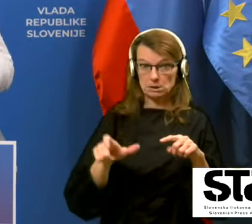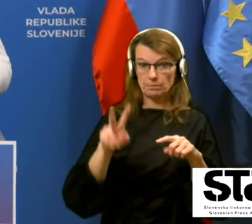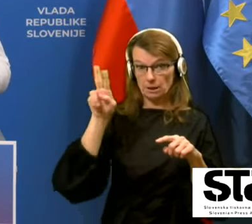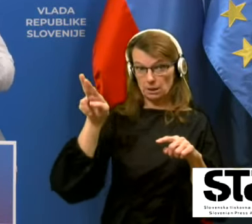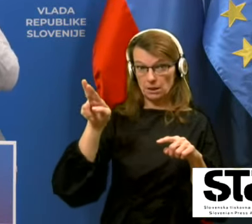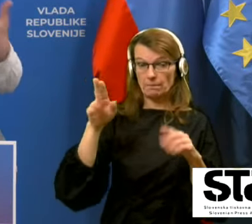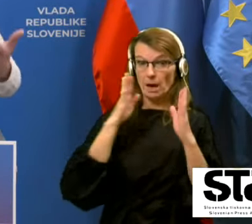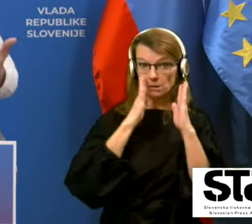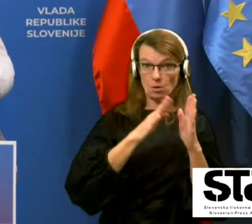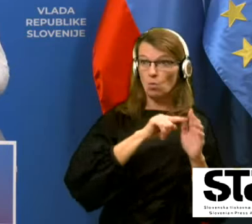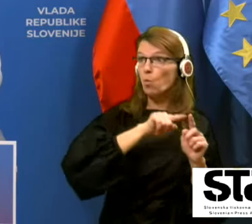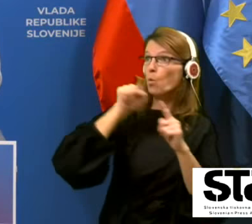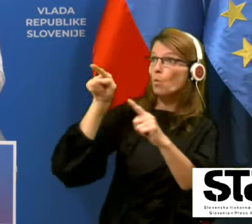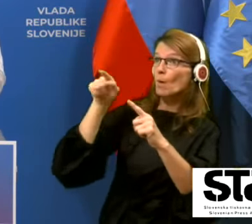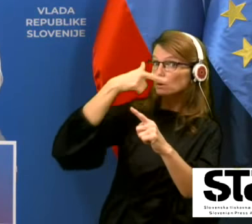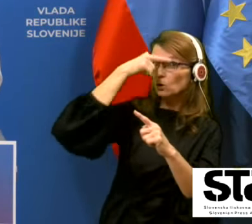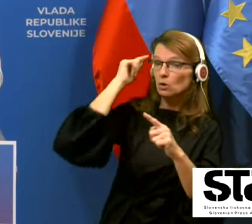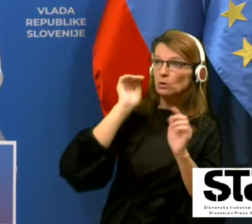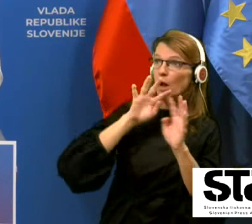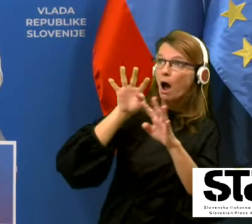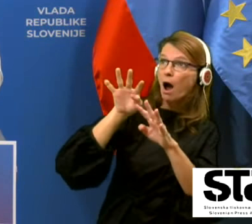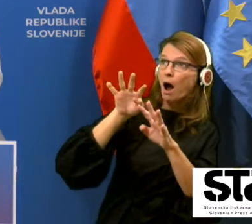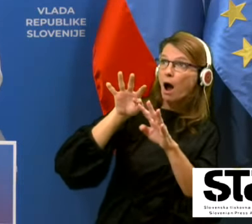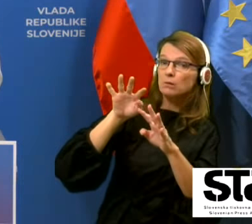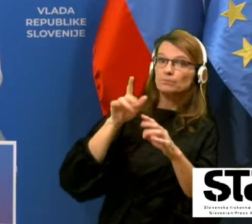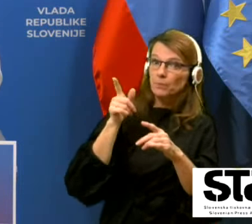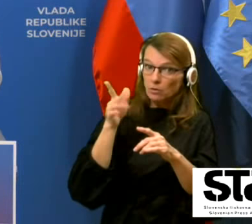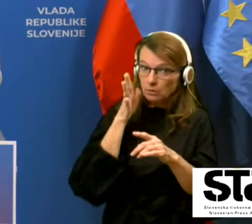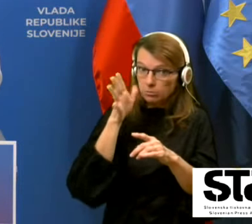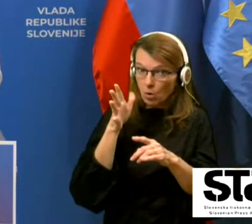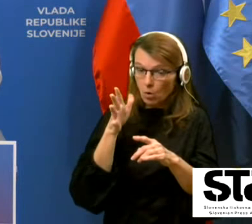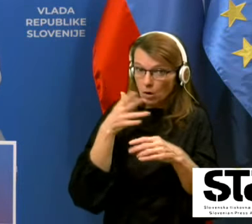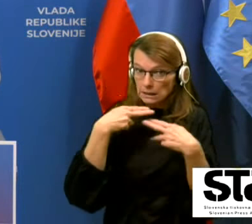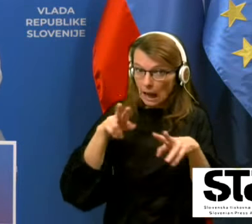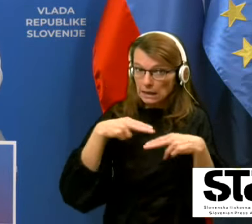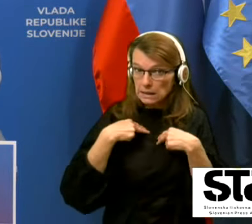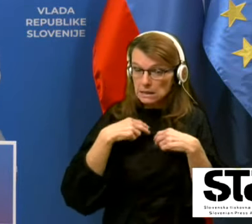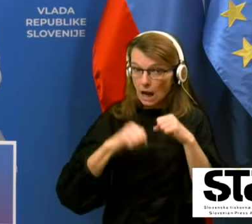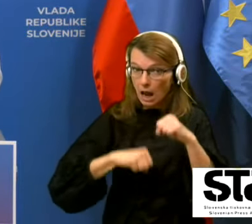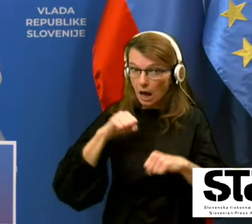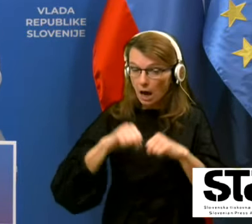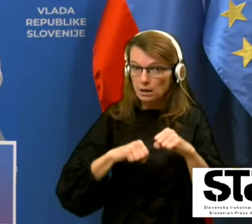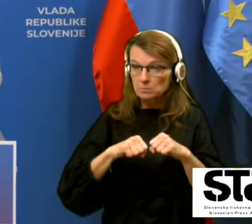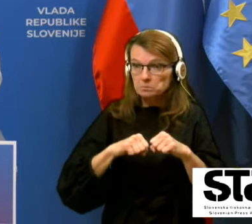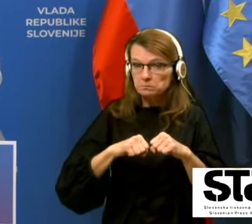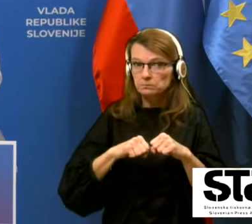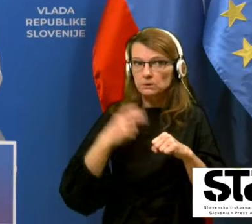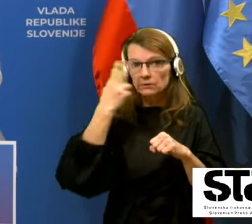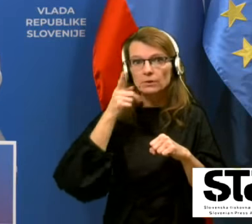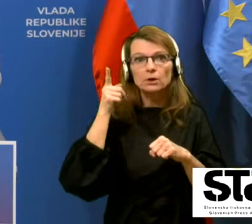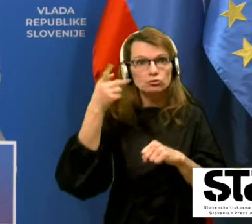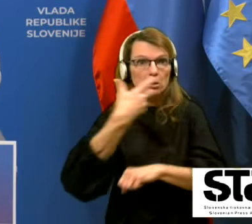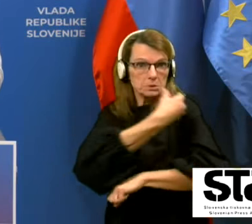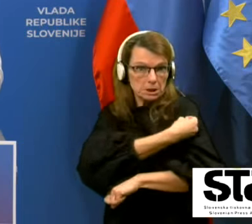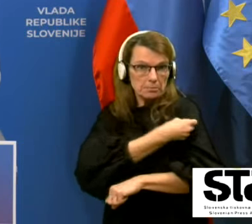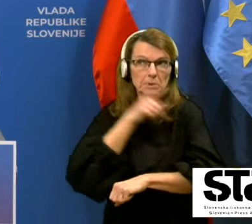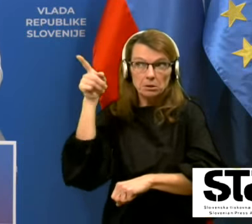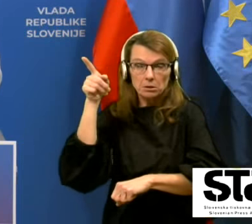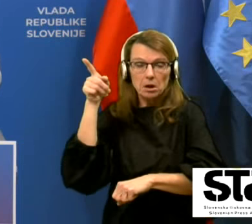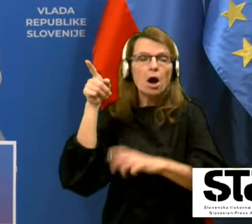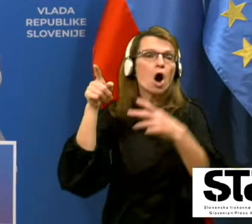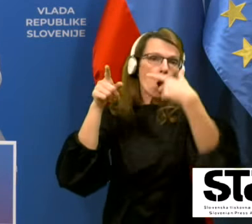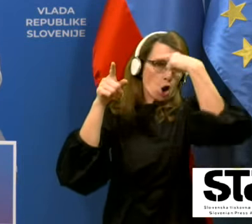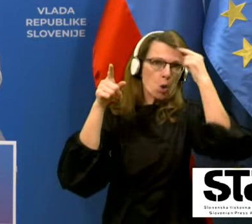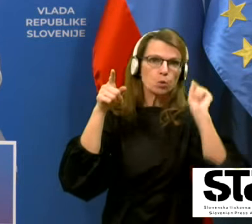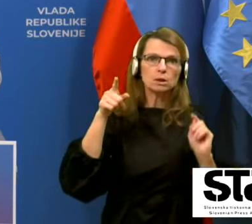gesto pač spromovira, a ne to, da bo pa spremenljivost večja. To je zagotovo pridel poštev. Ampak